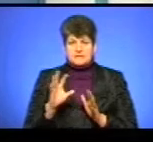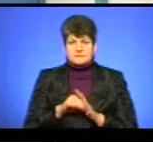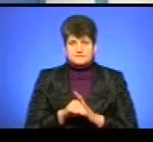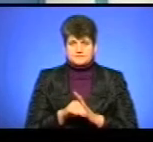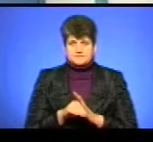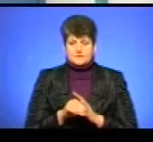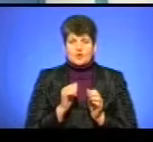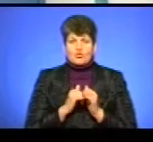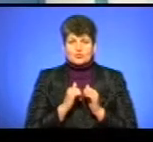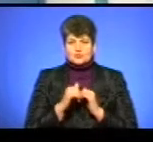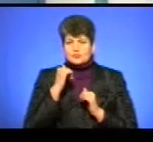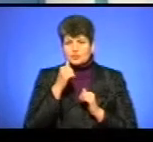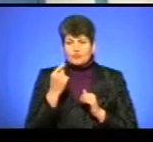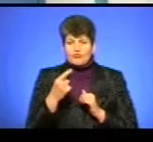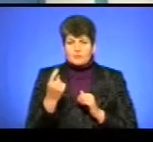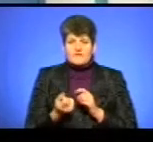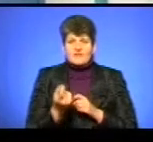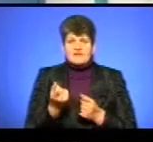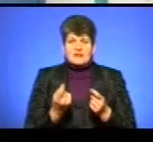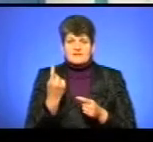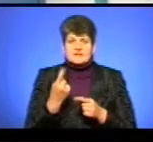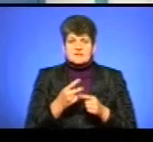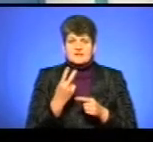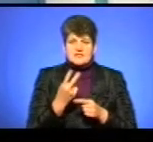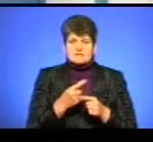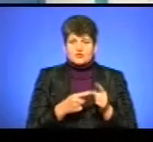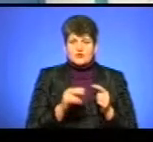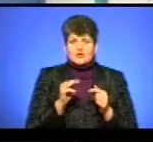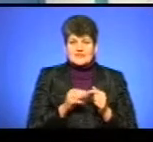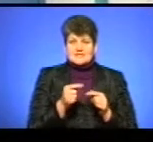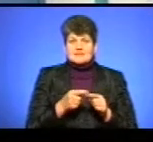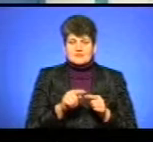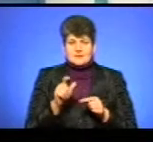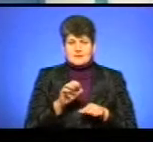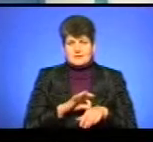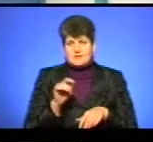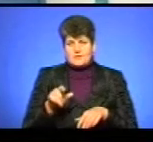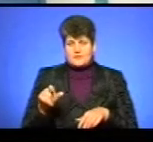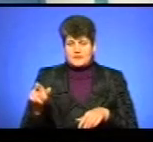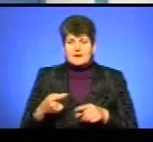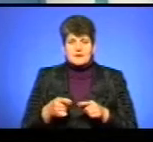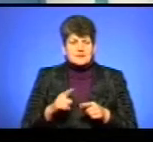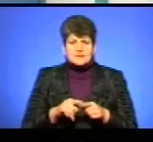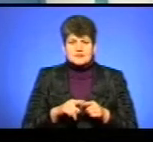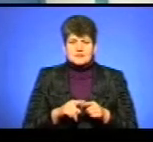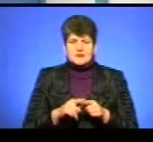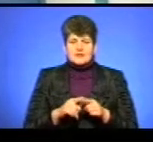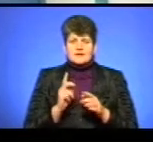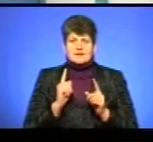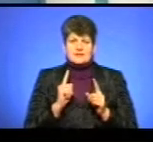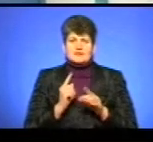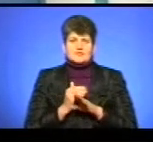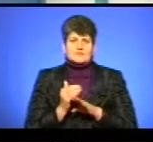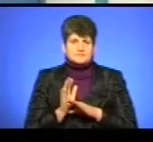Ви знаєте, що щорічно в області виявляється понад 2500 таких пацієнтів. І я хочу сказати, що це лише вершина айсберга.